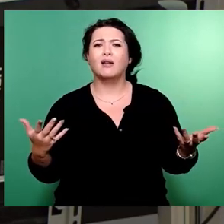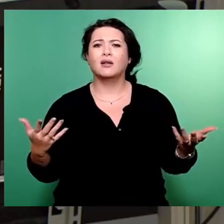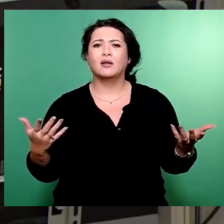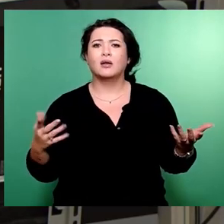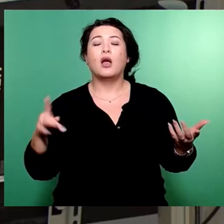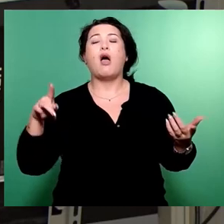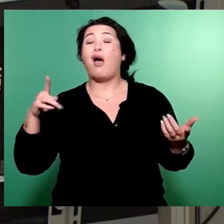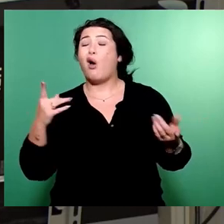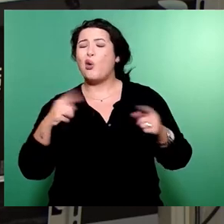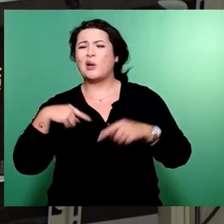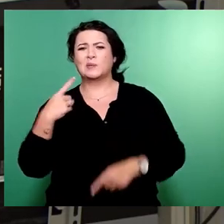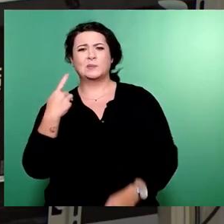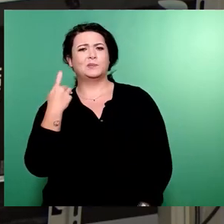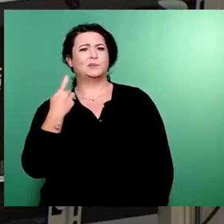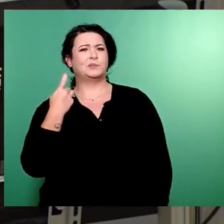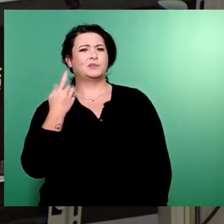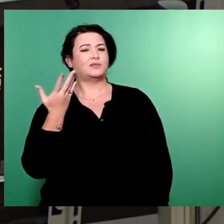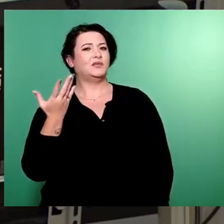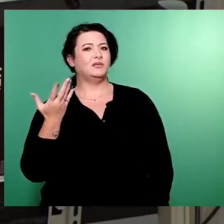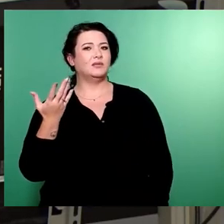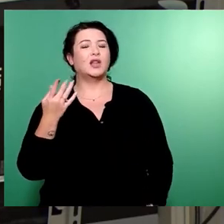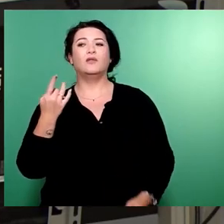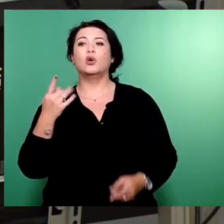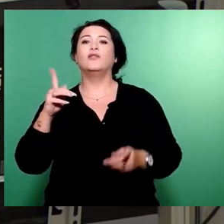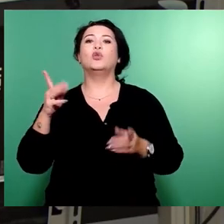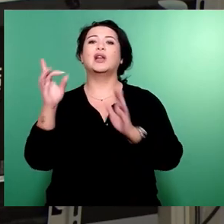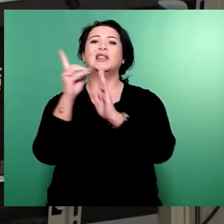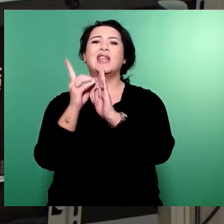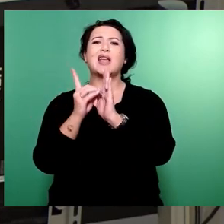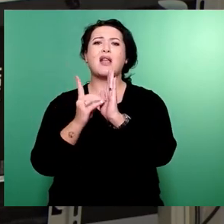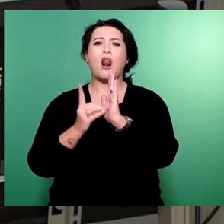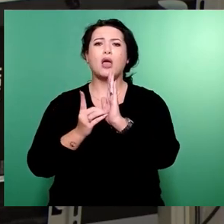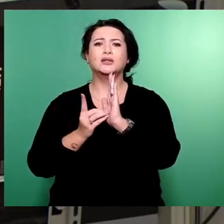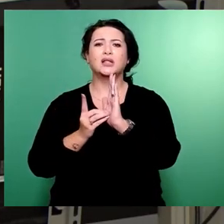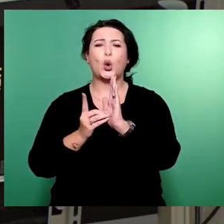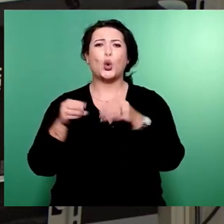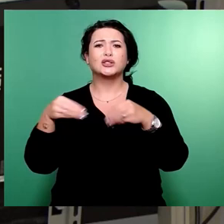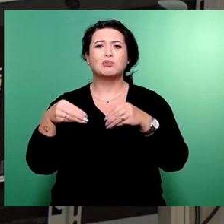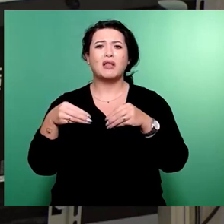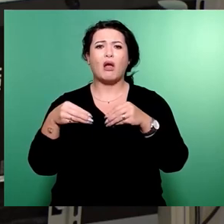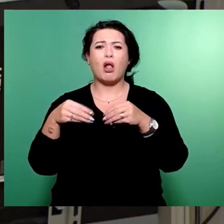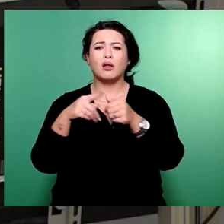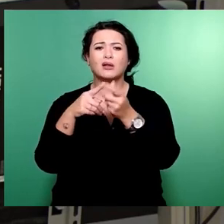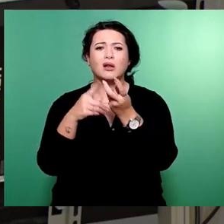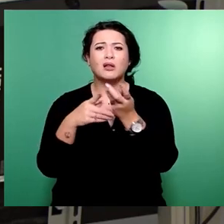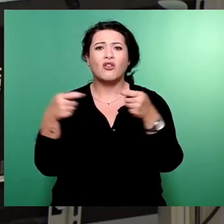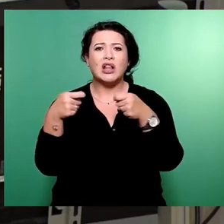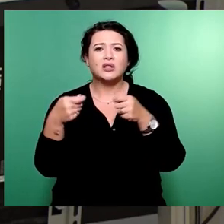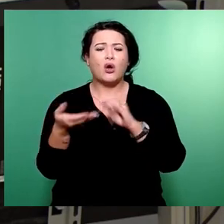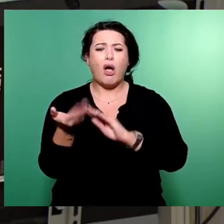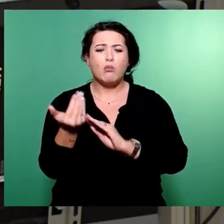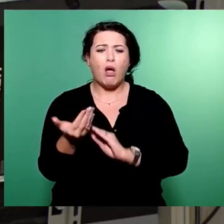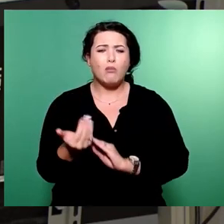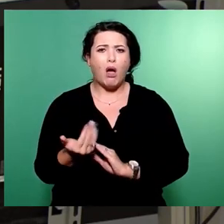Genauso seltsam, Wegstreichung von Digitalisierungsmitteln. Es ist ebenfalls doch höchst